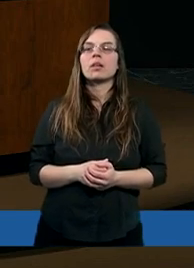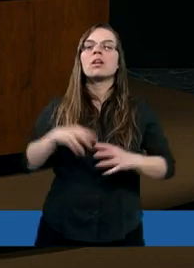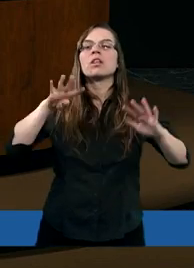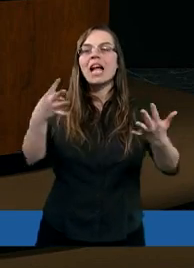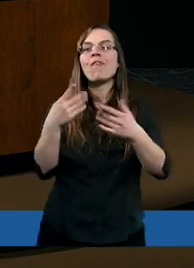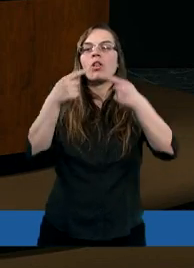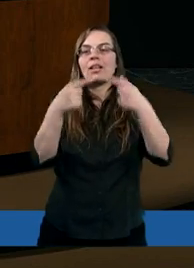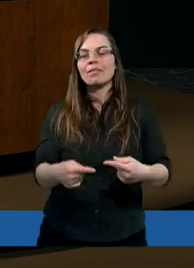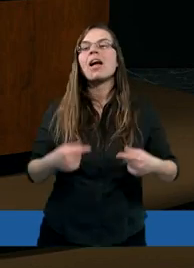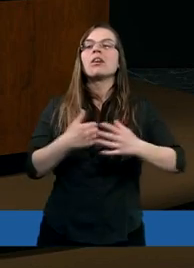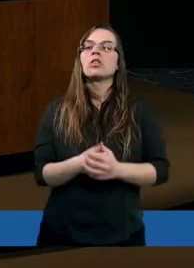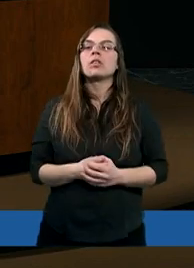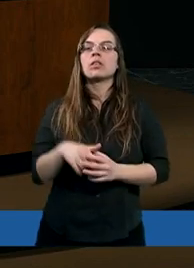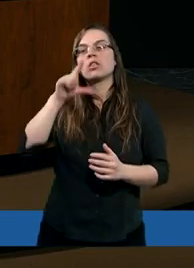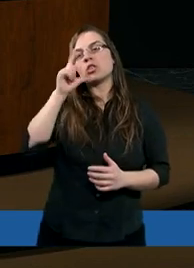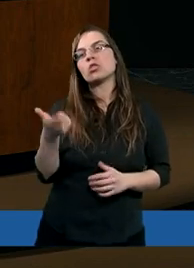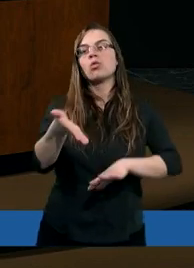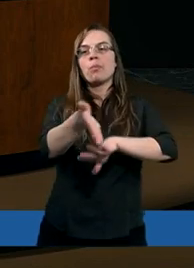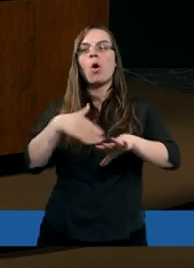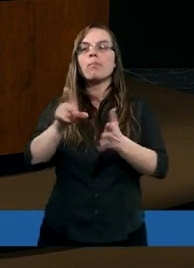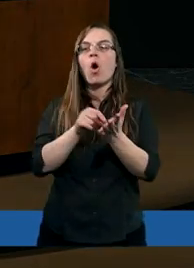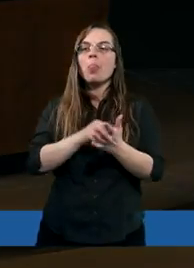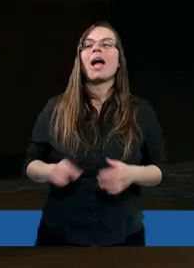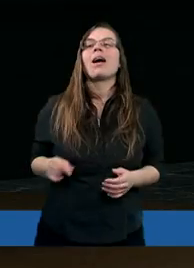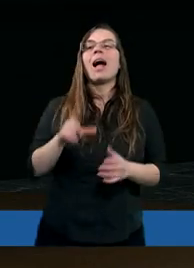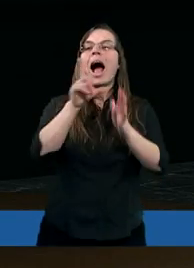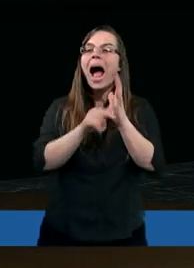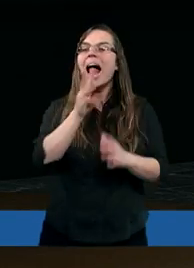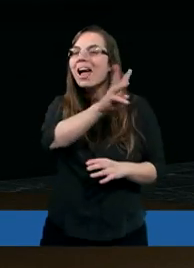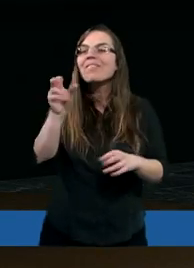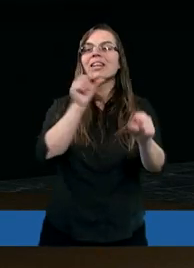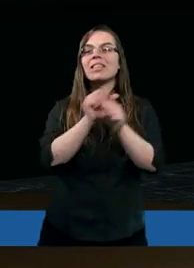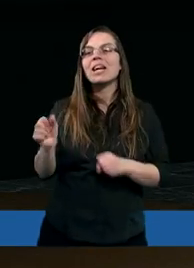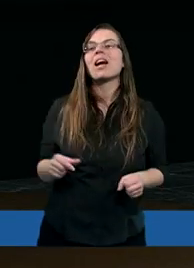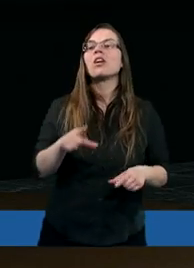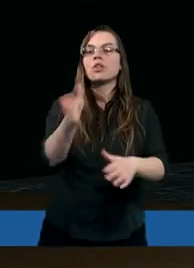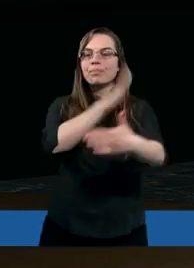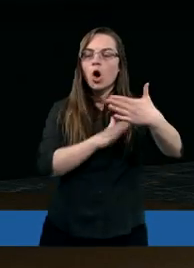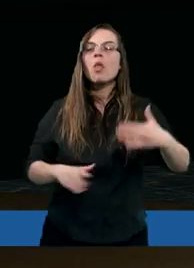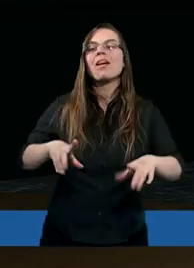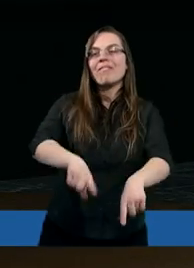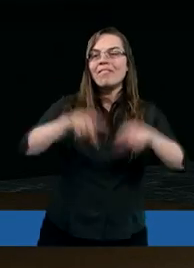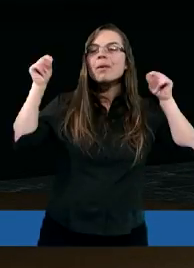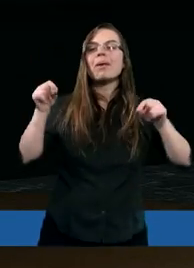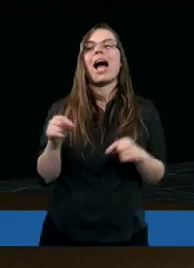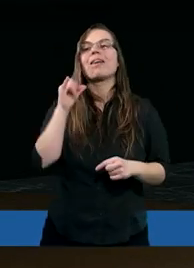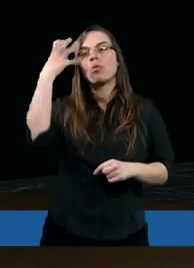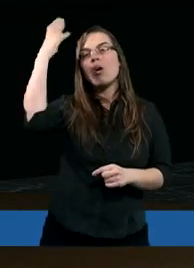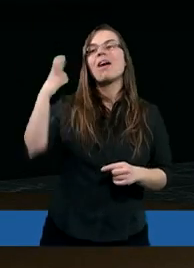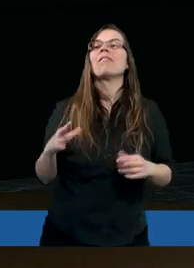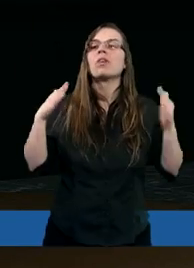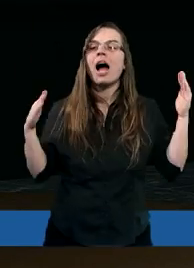Dziewiąty wiersz w drugim rozdziale. Ale wy jesteście rodem wybranym, królewskim,